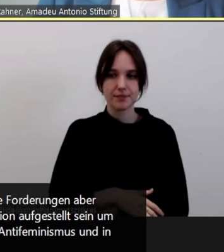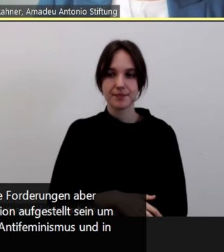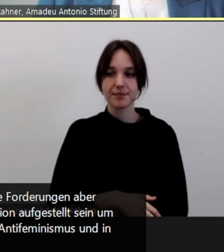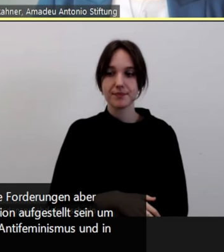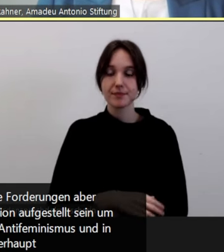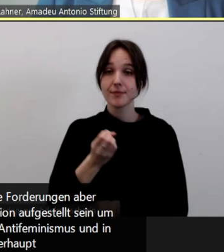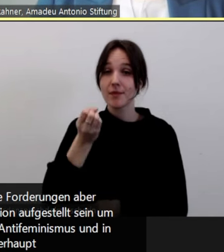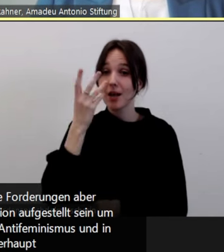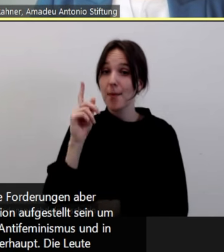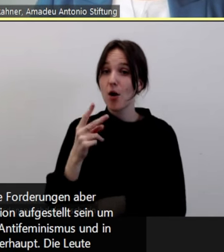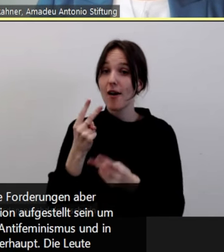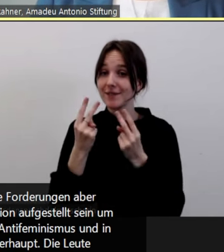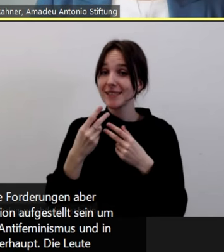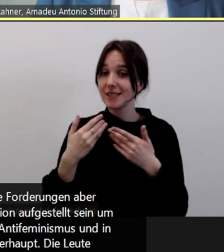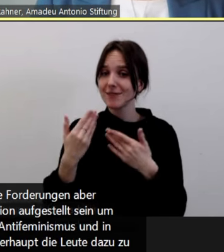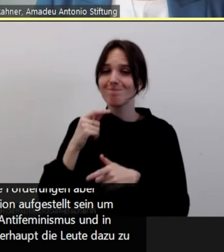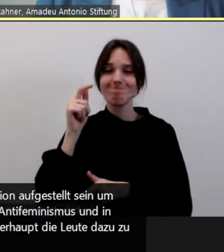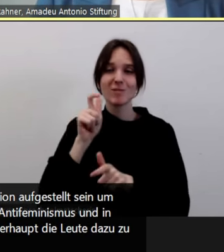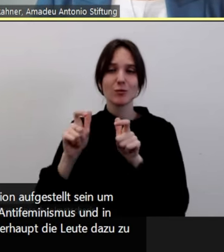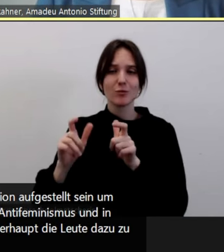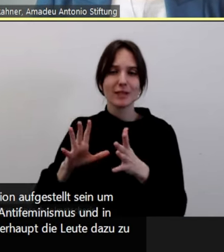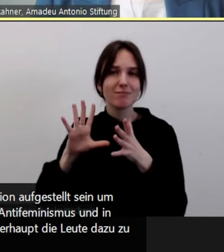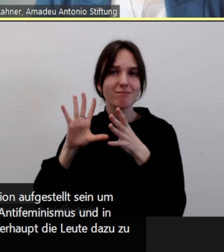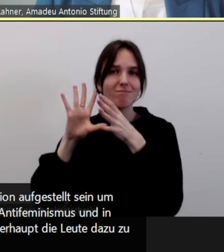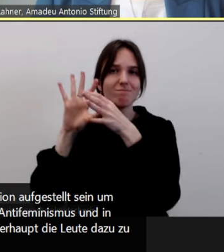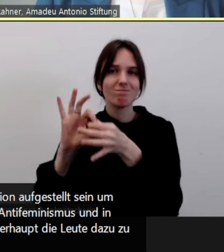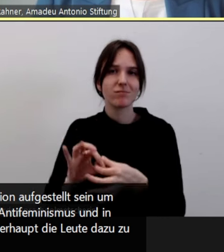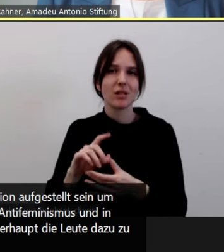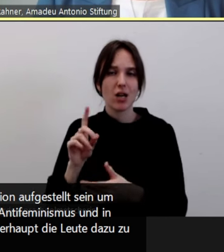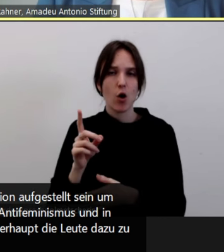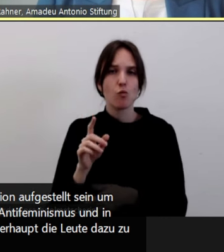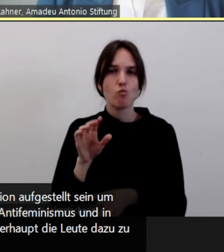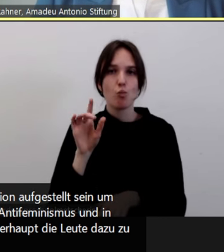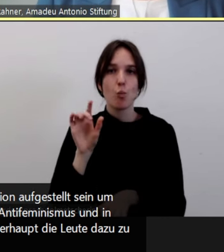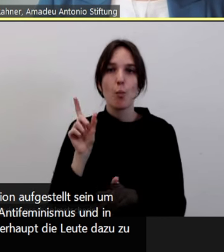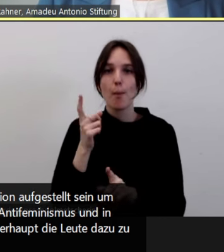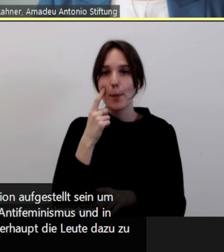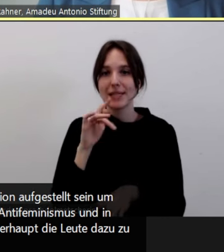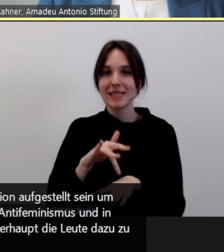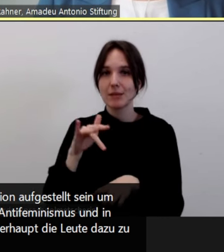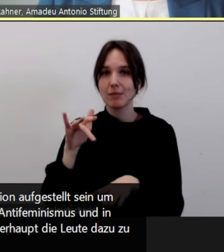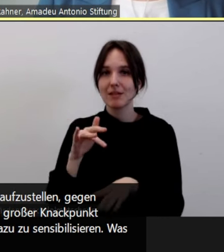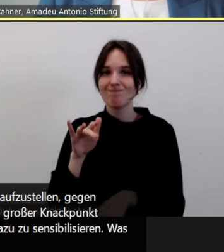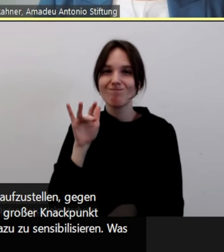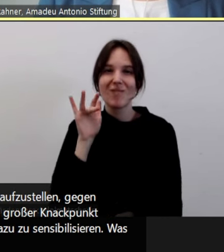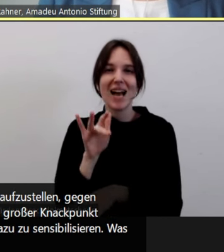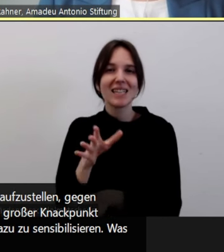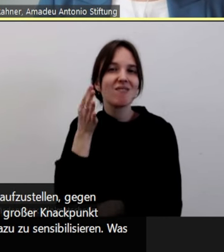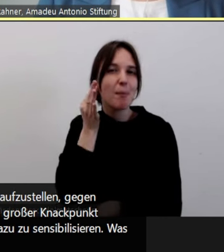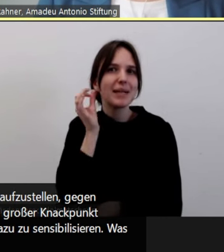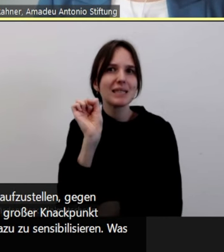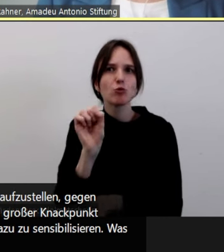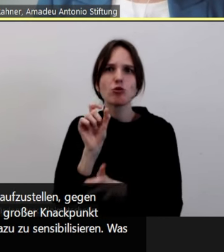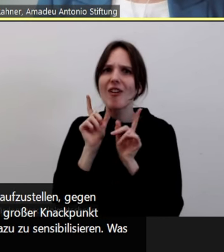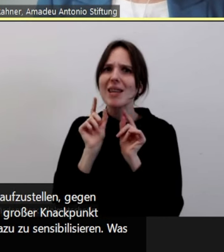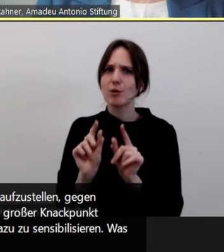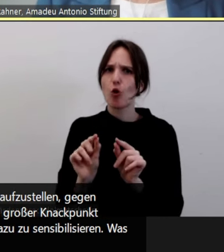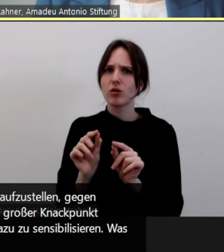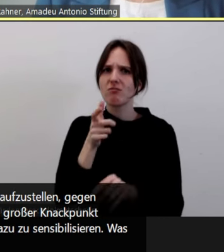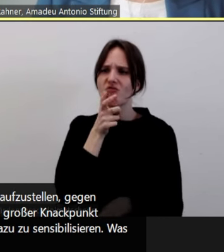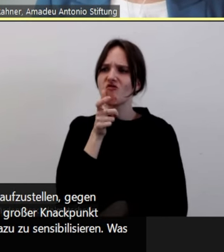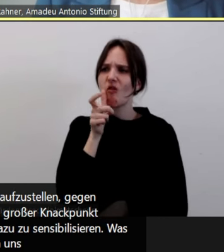überhaupt die Leute dazu zu erreichen und dazu zu sensibilisieren, was ist Antifeminismus? Allein dieser Begriff